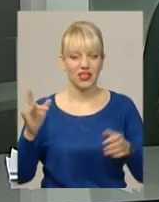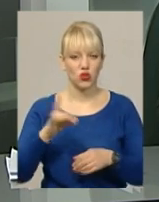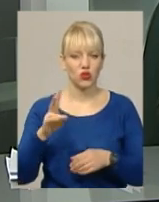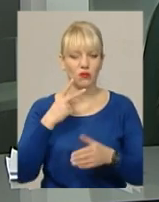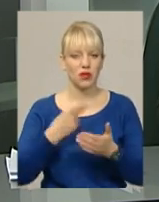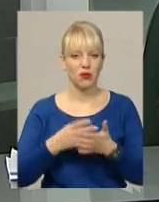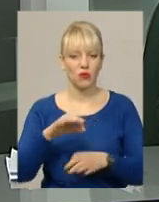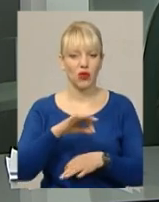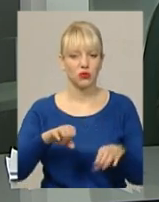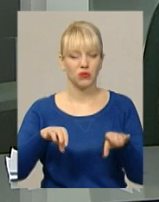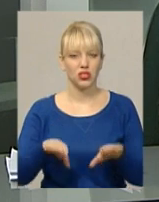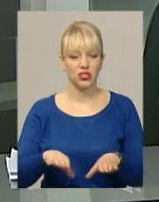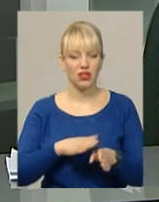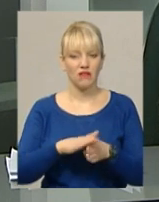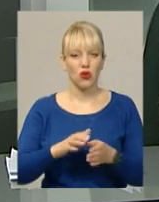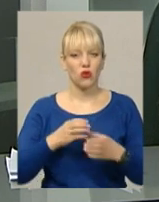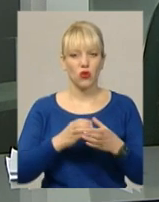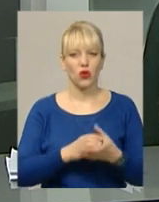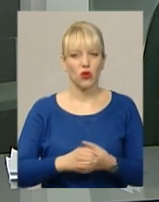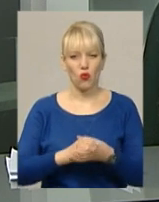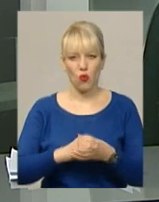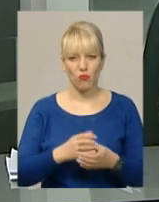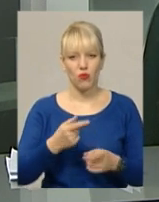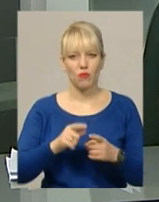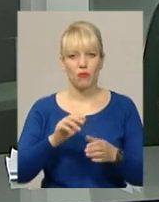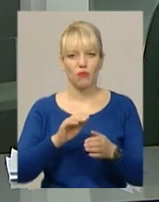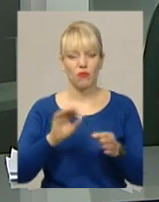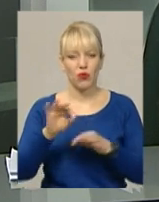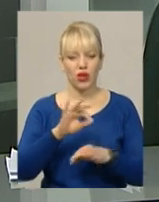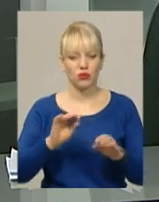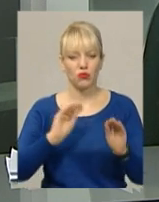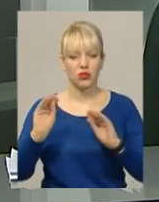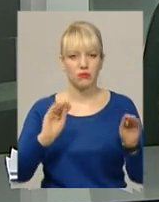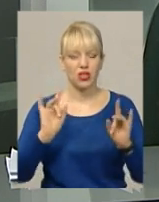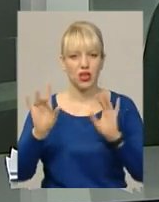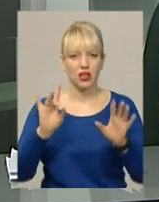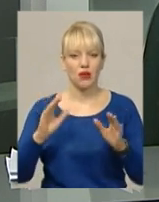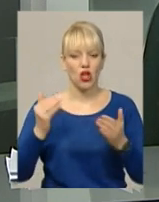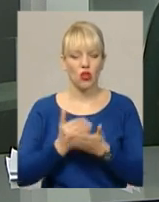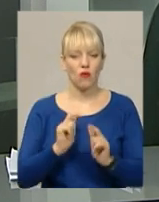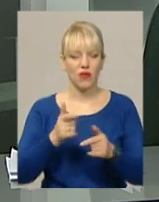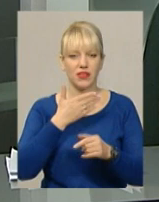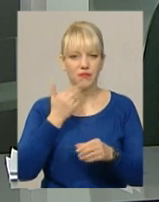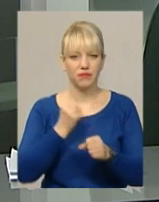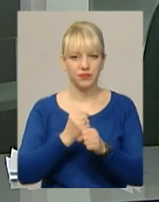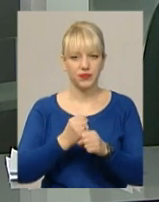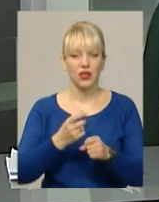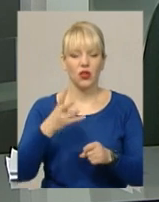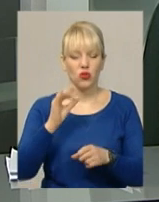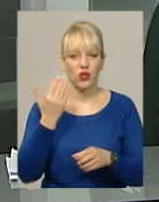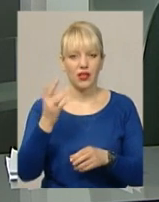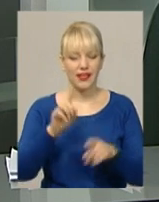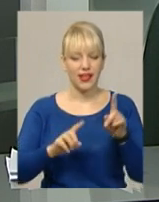передбачено проєктом рішення виконкому про порядок розміщення зовнішньої реклами. Нововведення не набрало чинності, але наразі деякі його